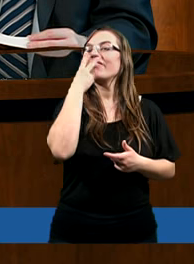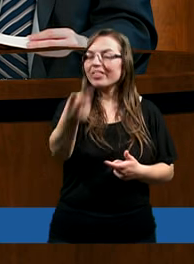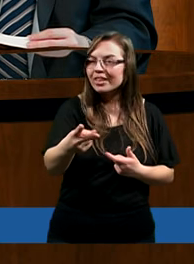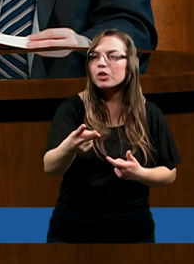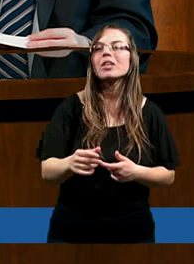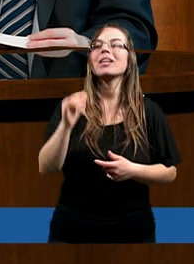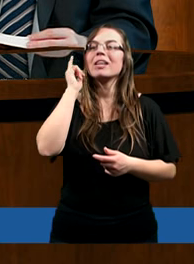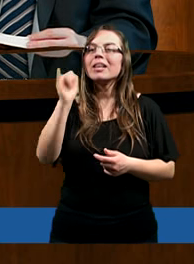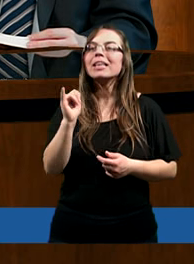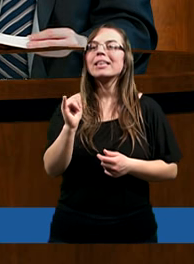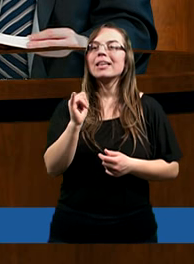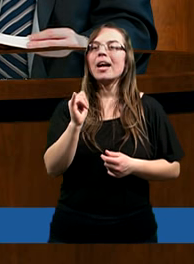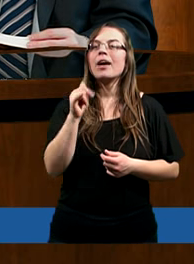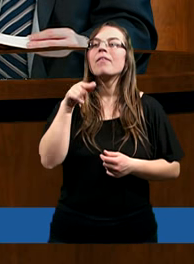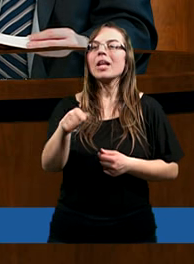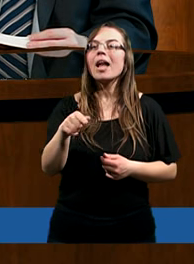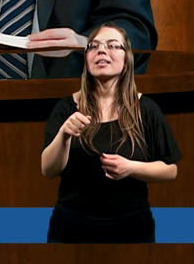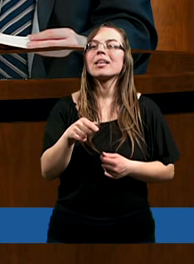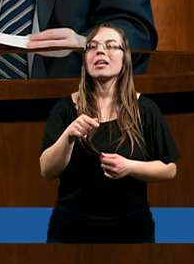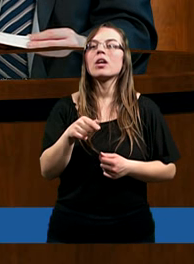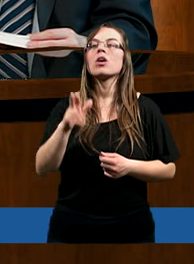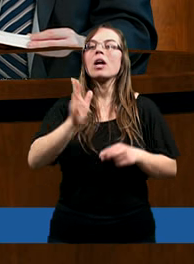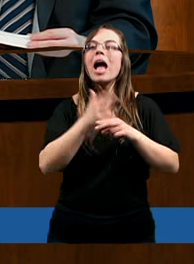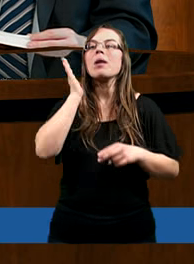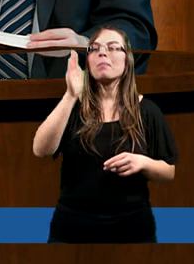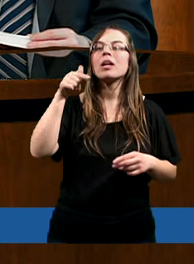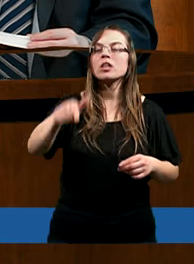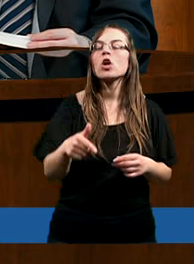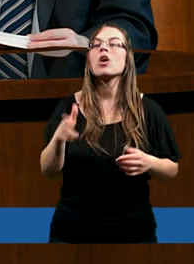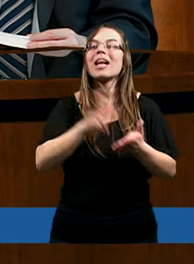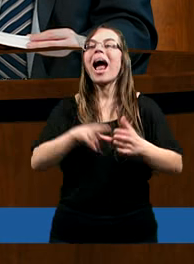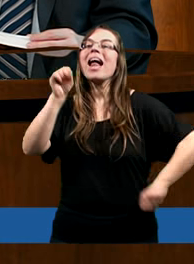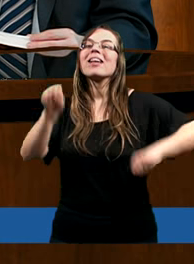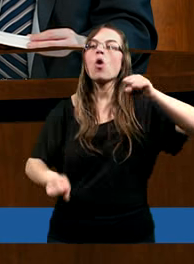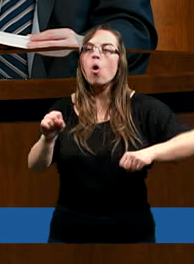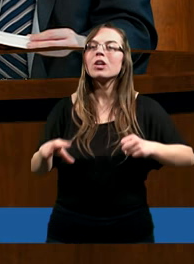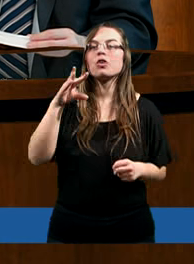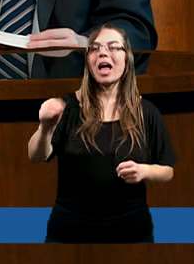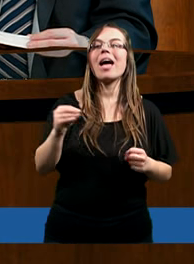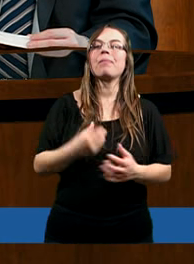i wtedy będzie to na sądzie